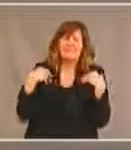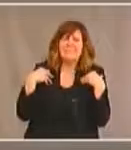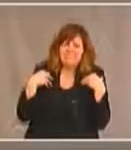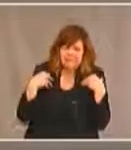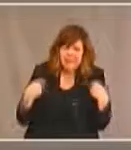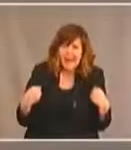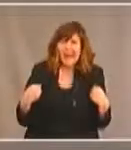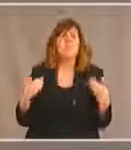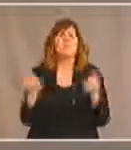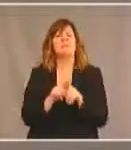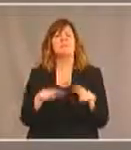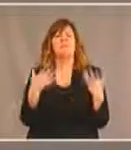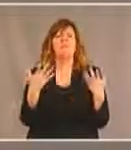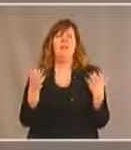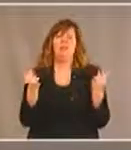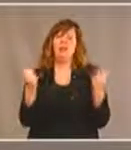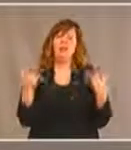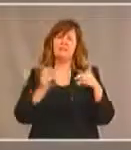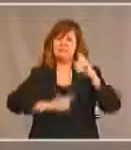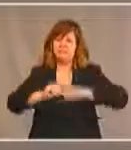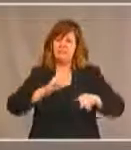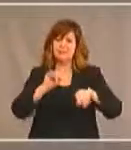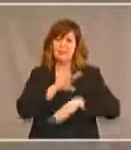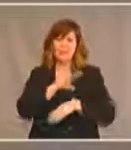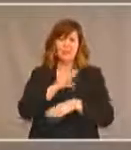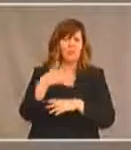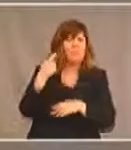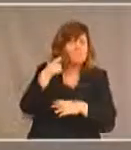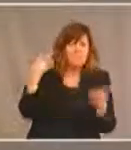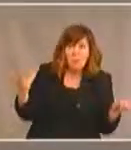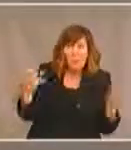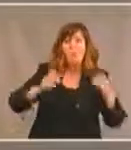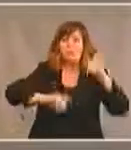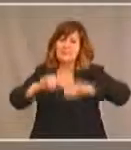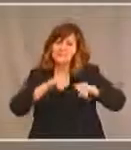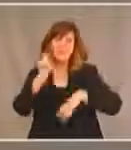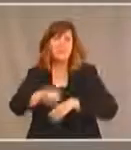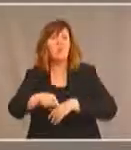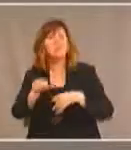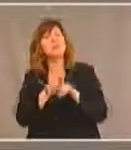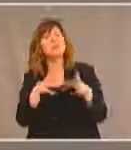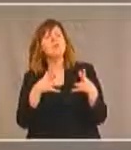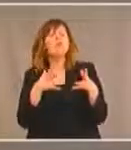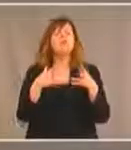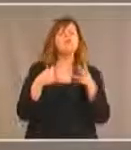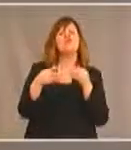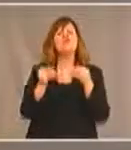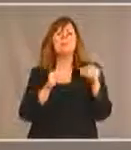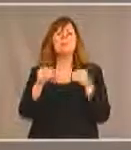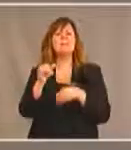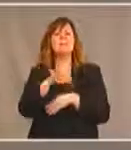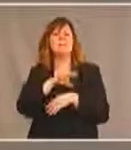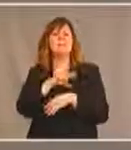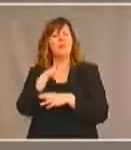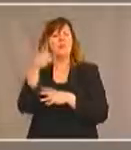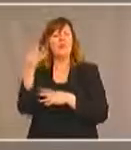un langage signé pour ceux qui ont des problèmes d'audition, une certaine souplesse également pour les gens qui ont des handicaps